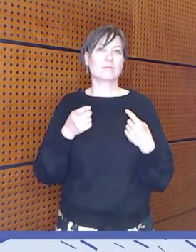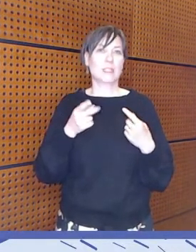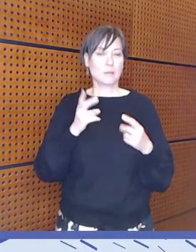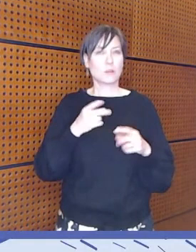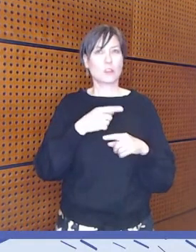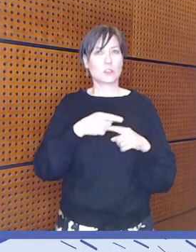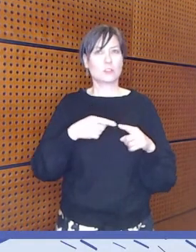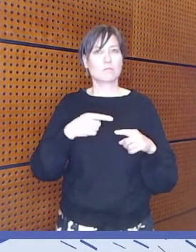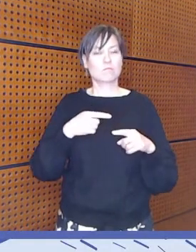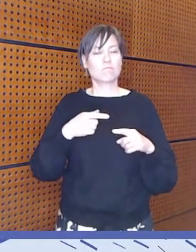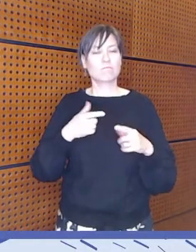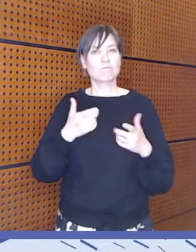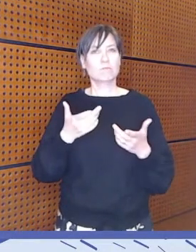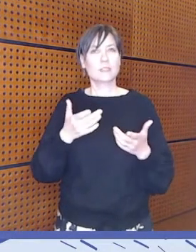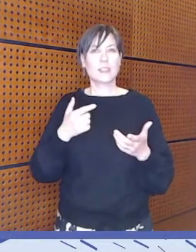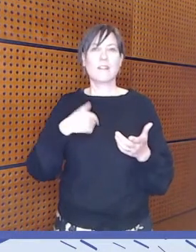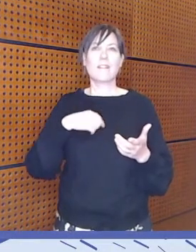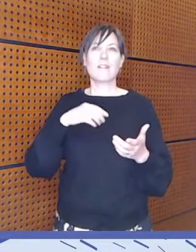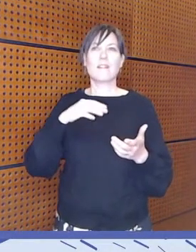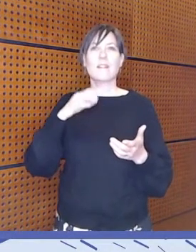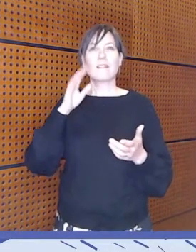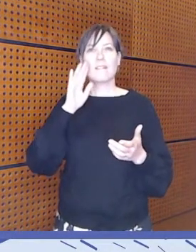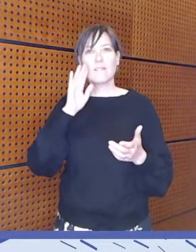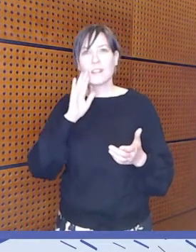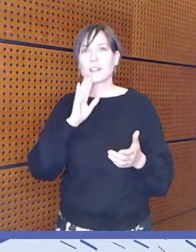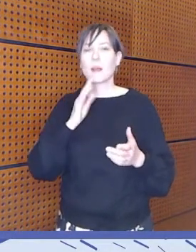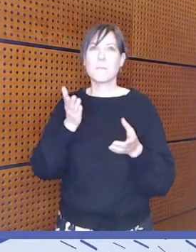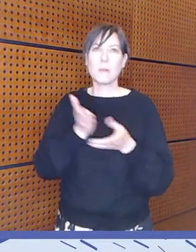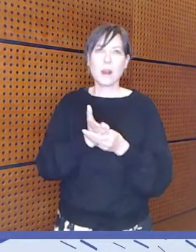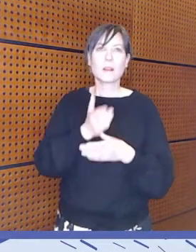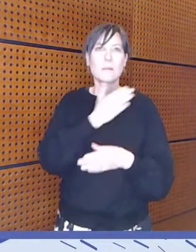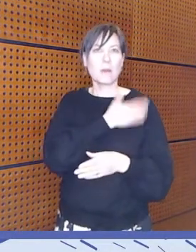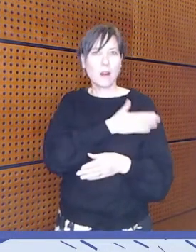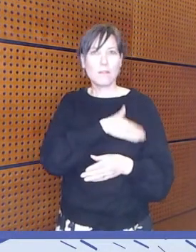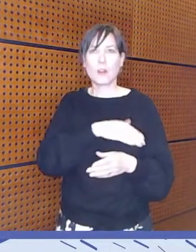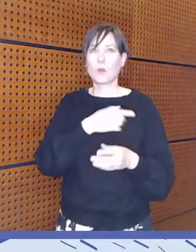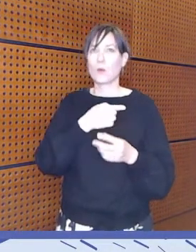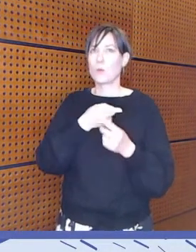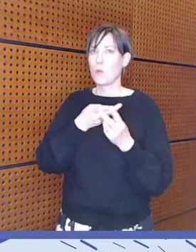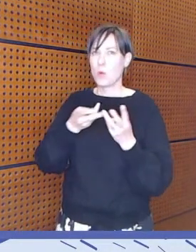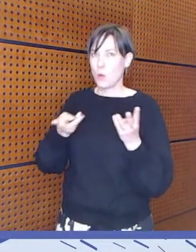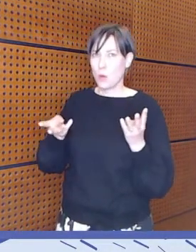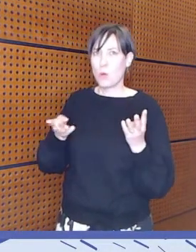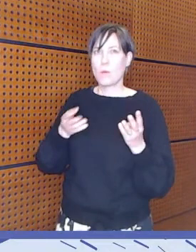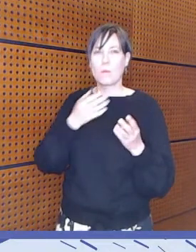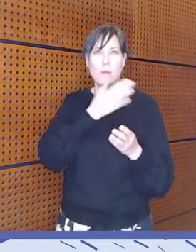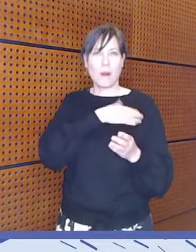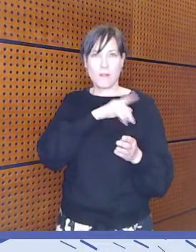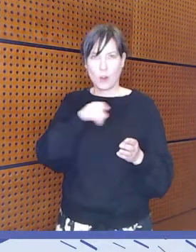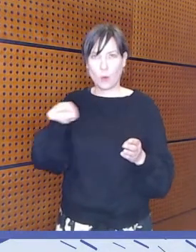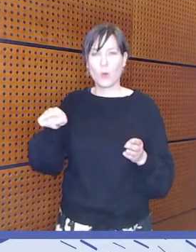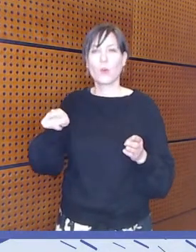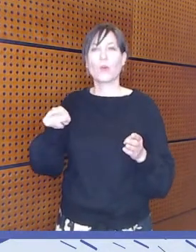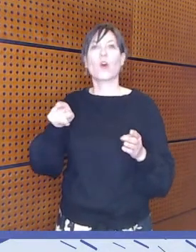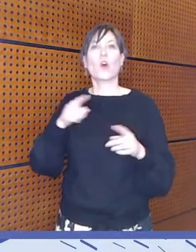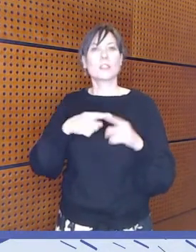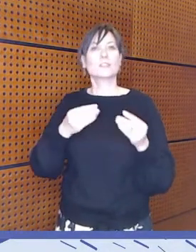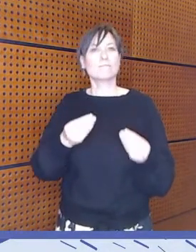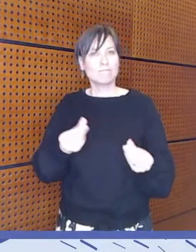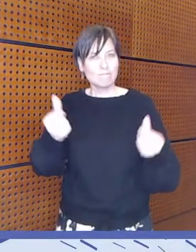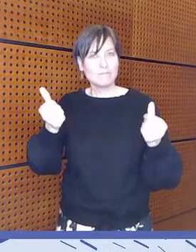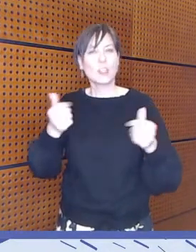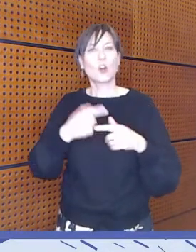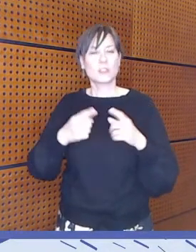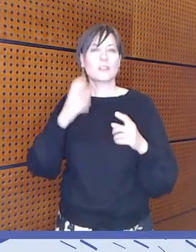Mä erityisesti viittaan tässä erilaisia pankkipalveluja ja kaikkiin muihin, mitkä on edellytysarjen sujumiselle. Niin